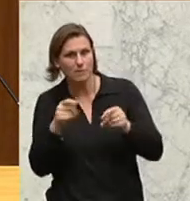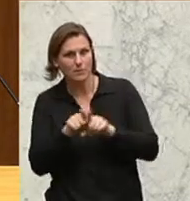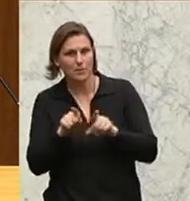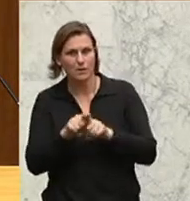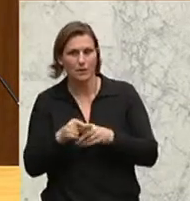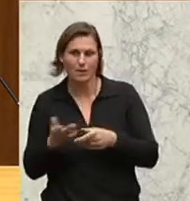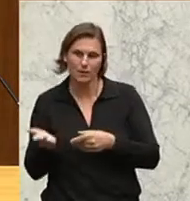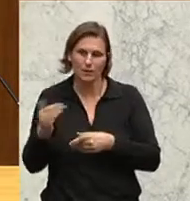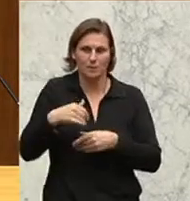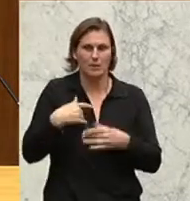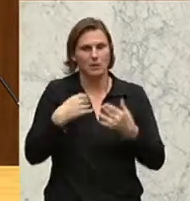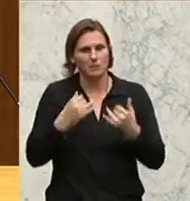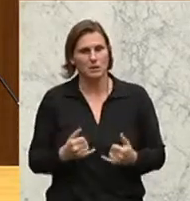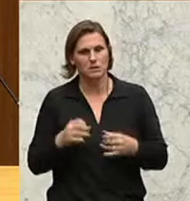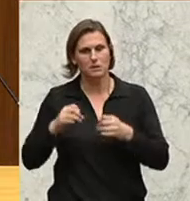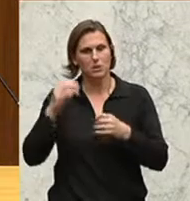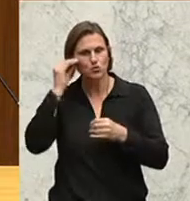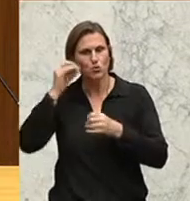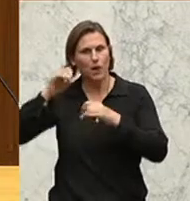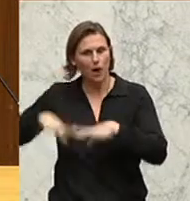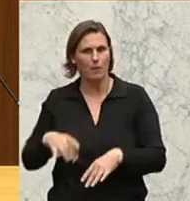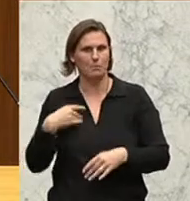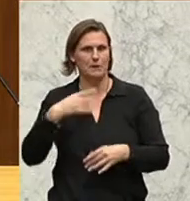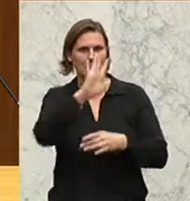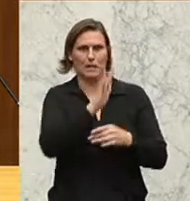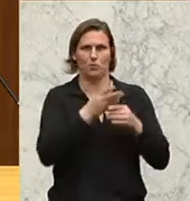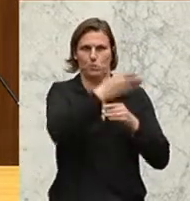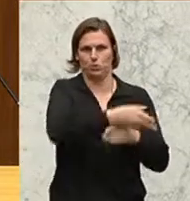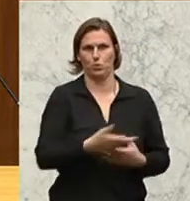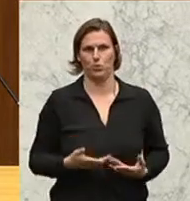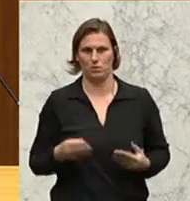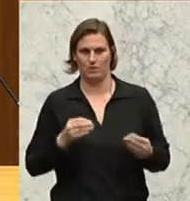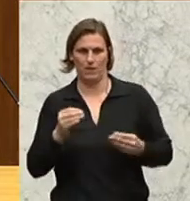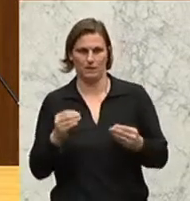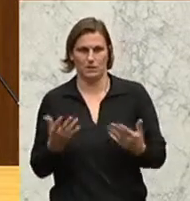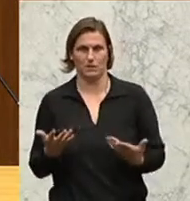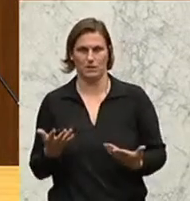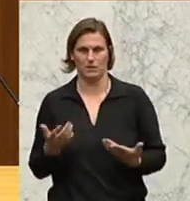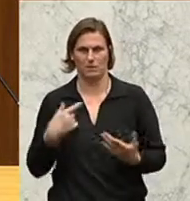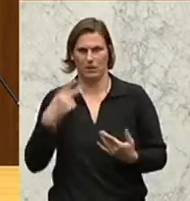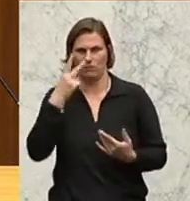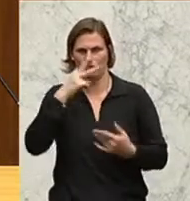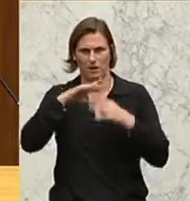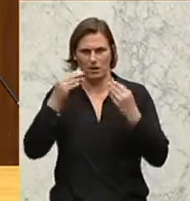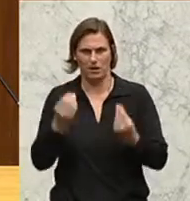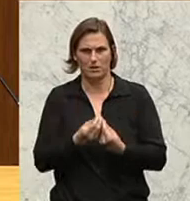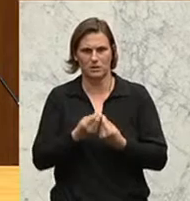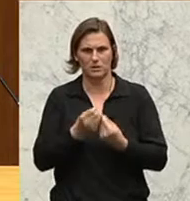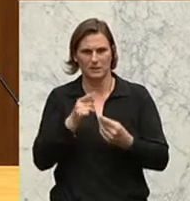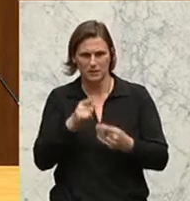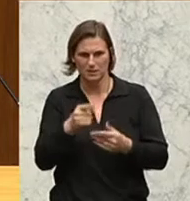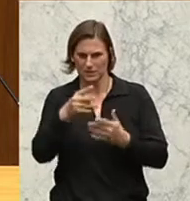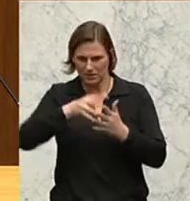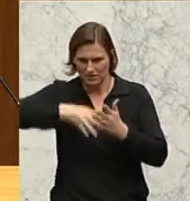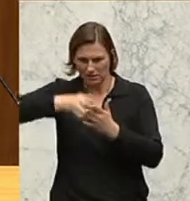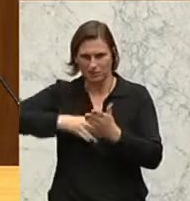Kino und gehe einmal nicht in die Schule. So war das damals. Also ich verstehe das nicht ganz, das ist ein bisschen Geheimsprache. Und die wirklich